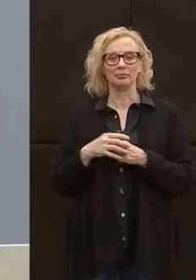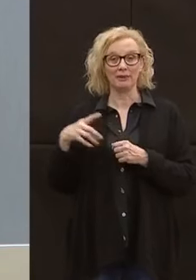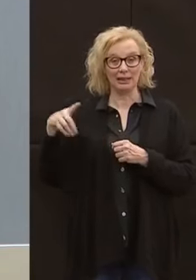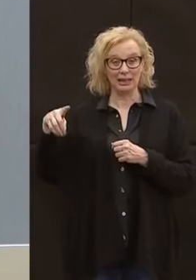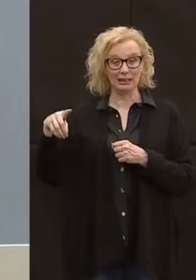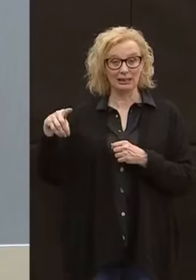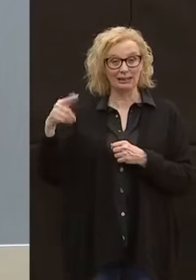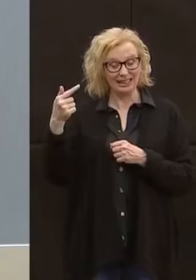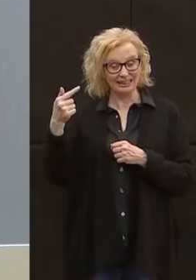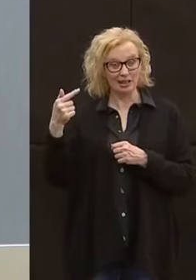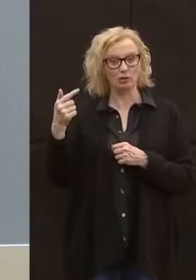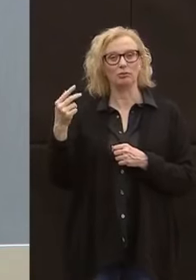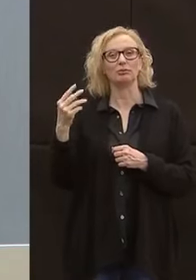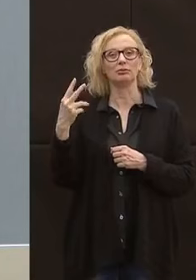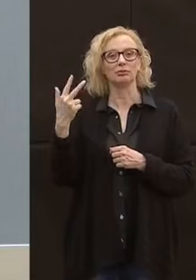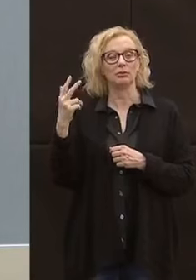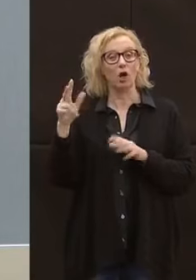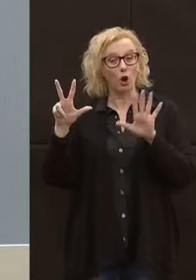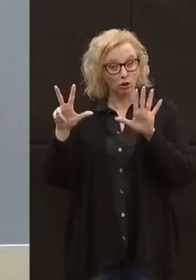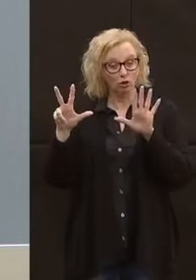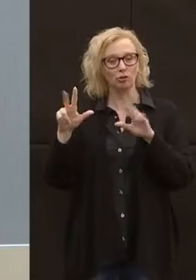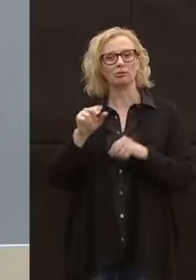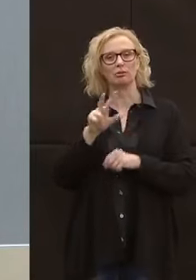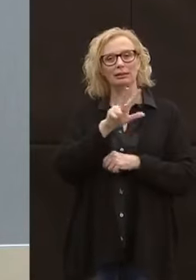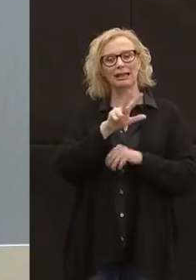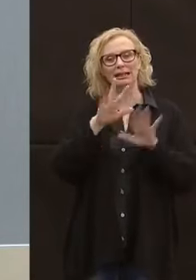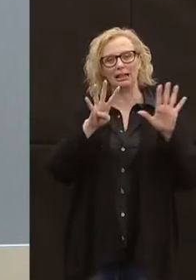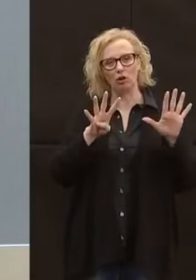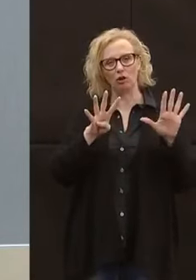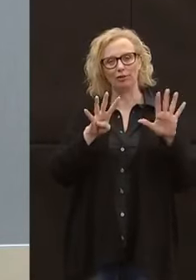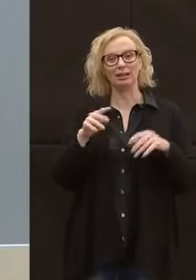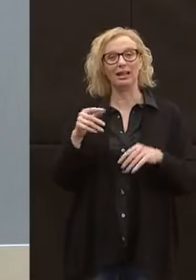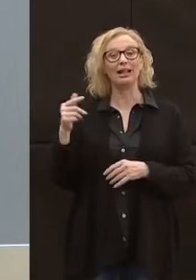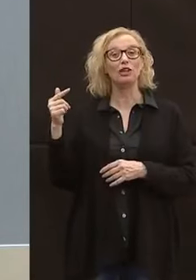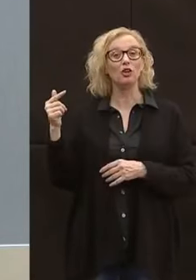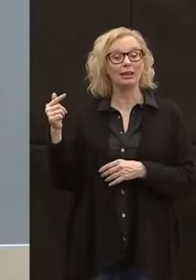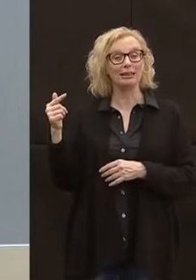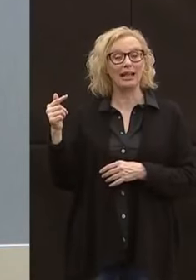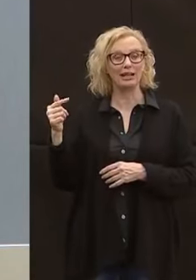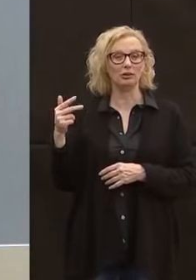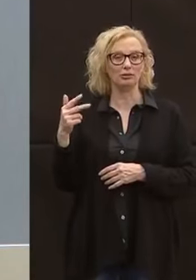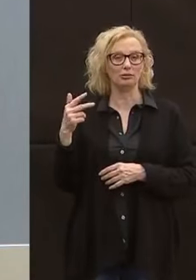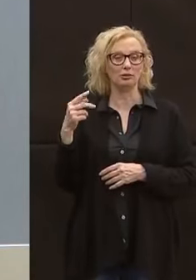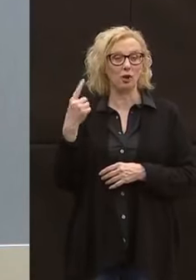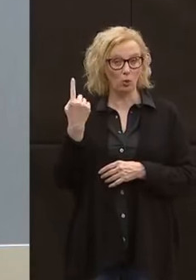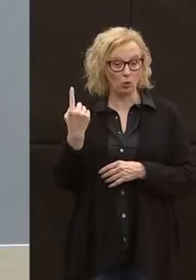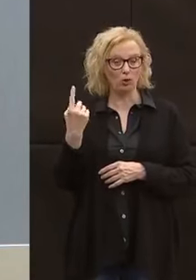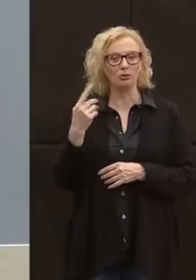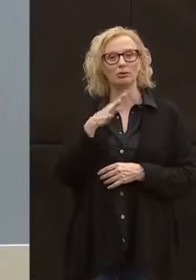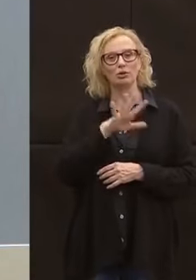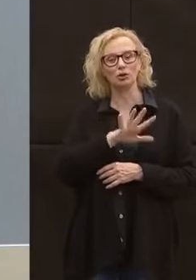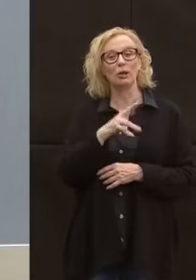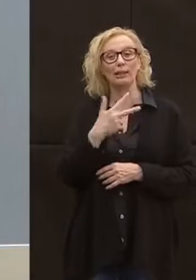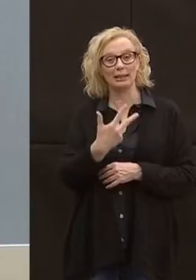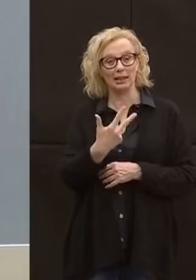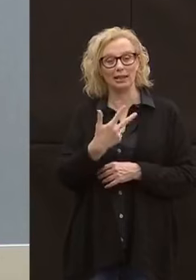A Tesero, a 8 case in più per un totale di 39 A Tione di Trento, a un caso in più per un totale di 53